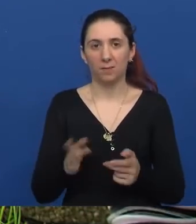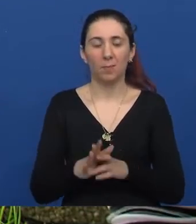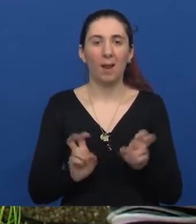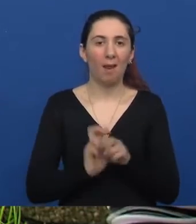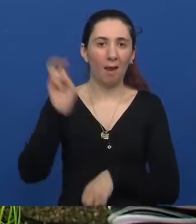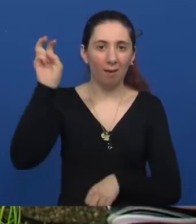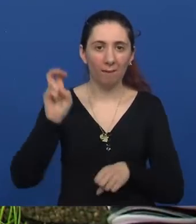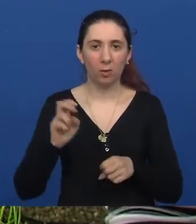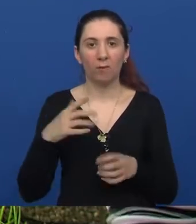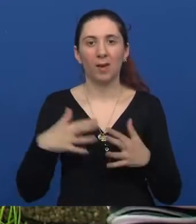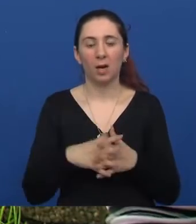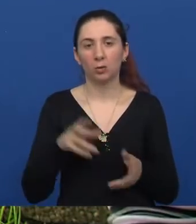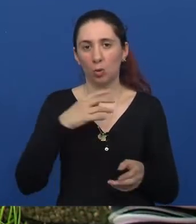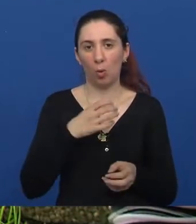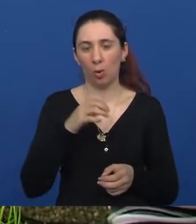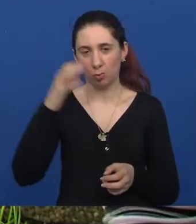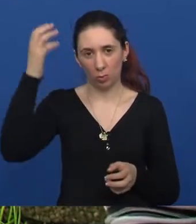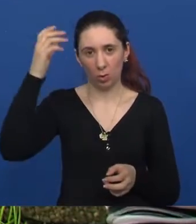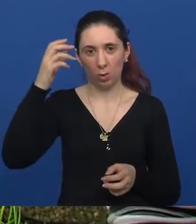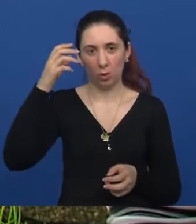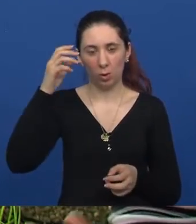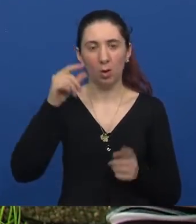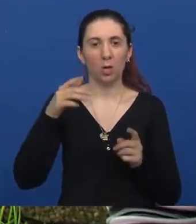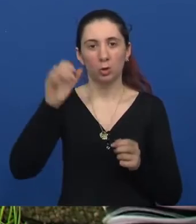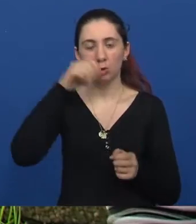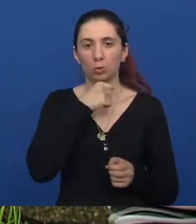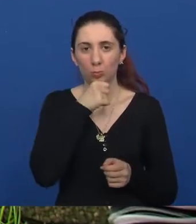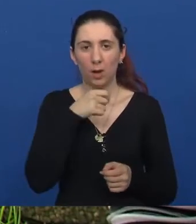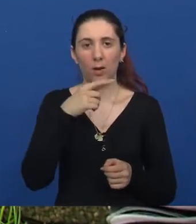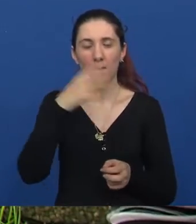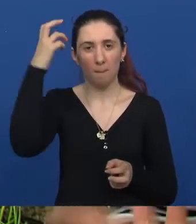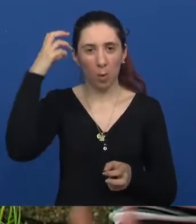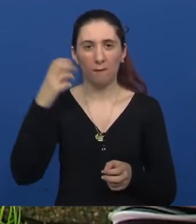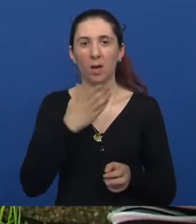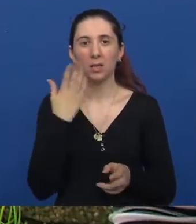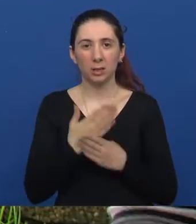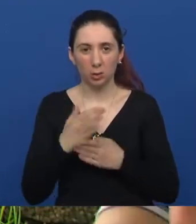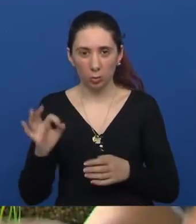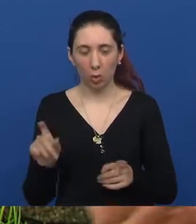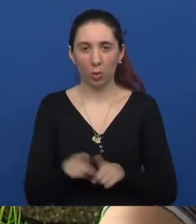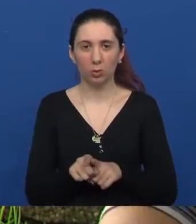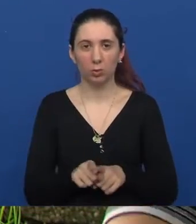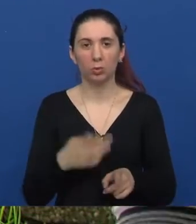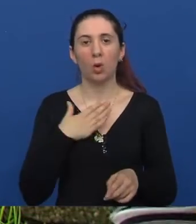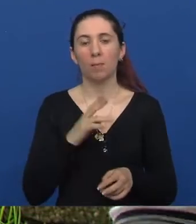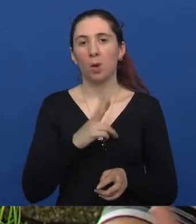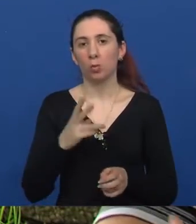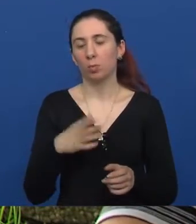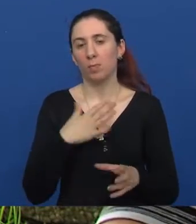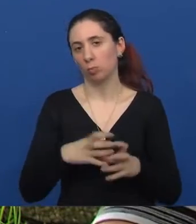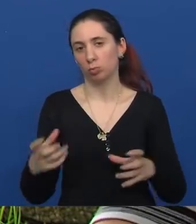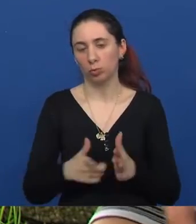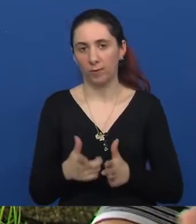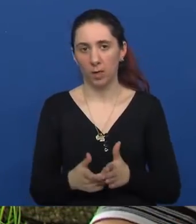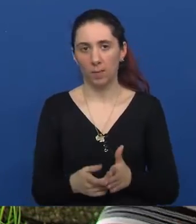liftovi u gradskom poglavarstvu, lift u Županiji, ne znam, u nekim ustanovama, HZZO je isto, dobro, oni već imaju neko vrijeme, ali